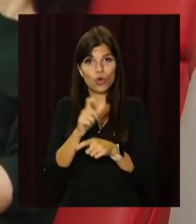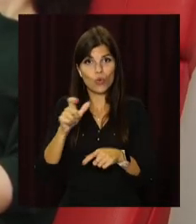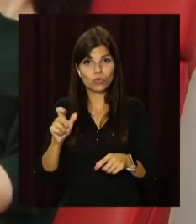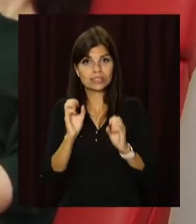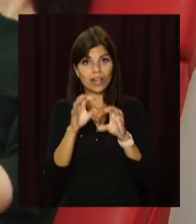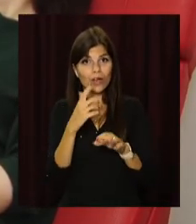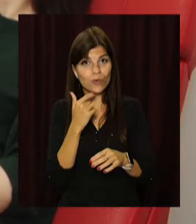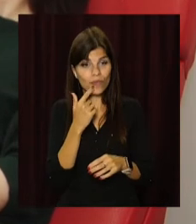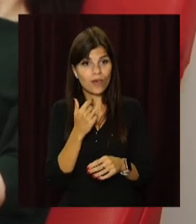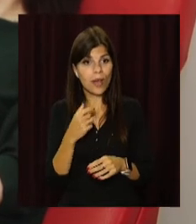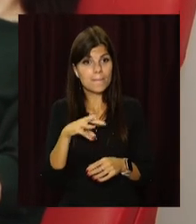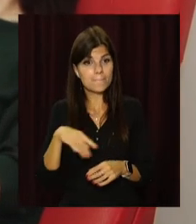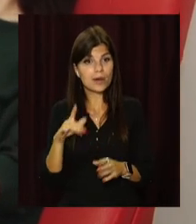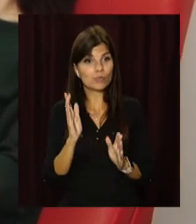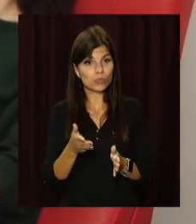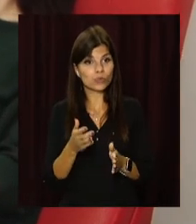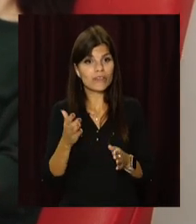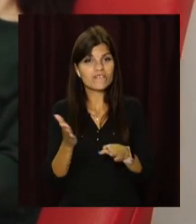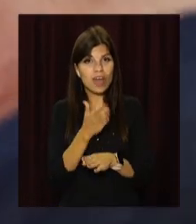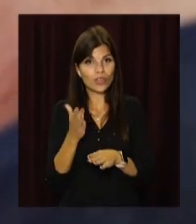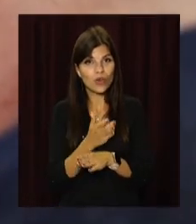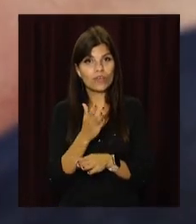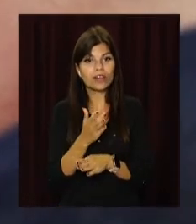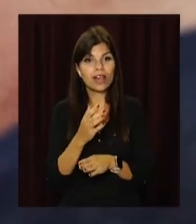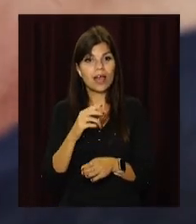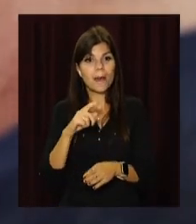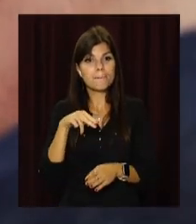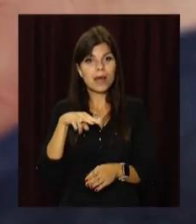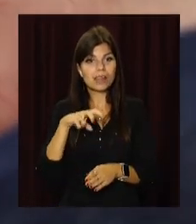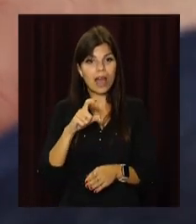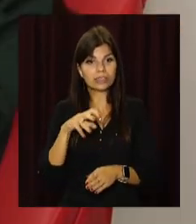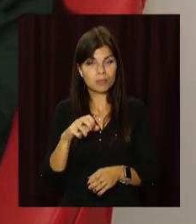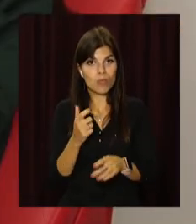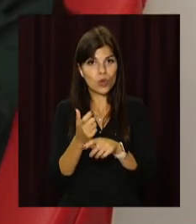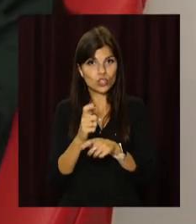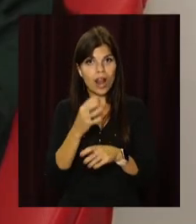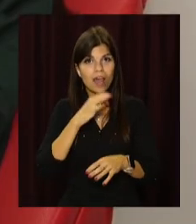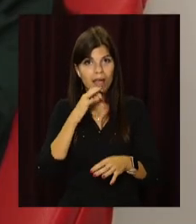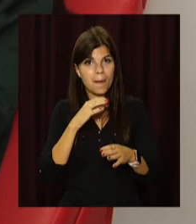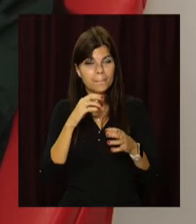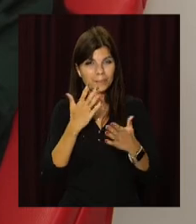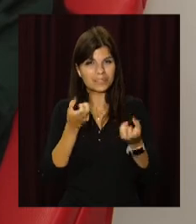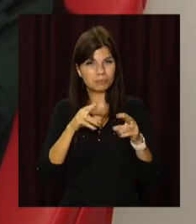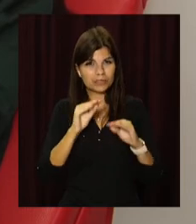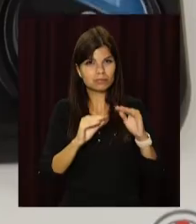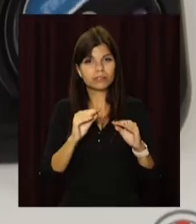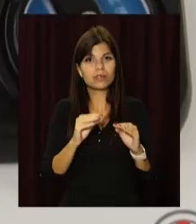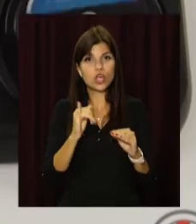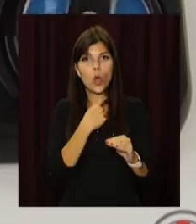донорів, ми будемо зготавливати з плазми більше лікарні препаратів і обеспечувати